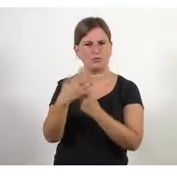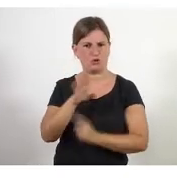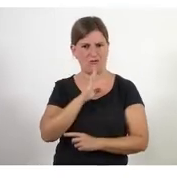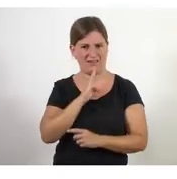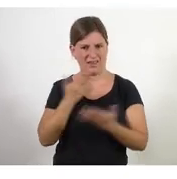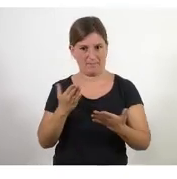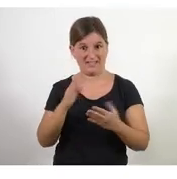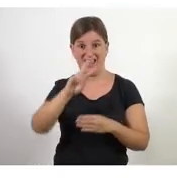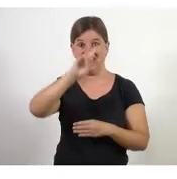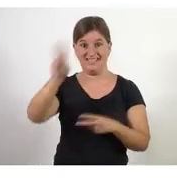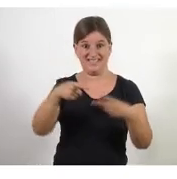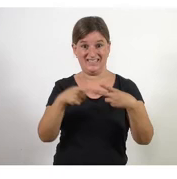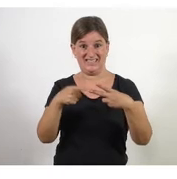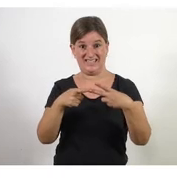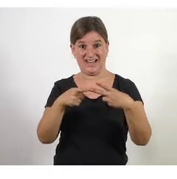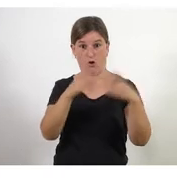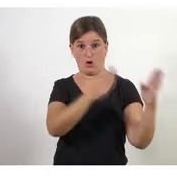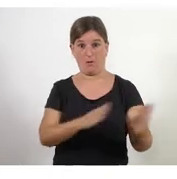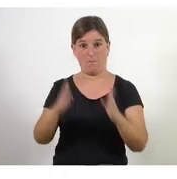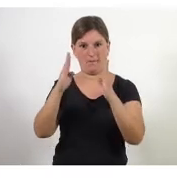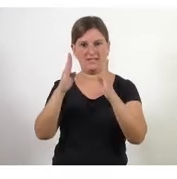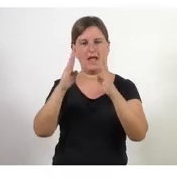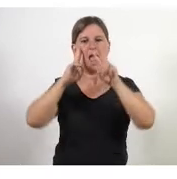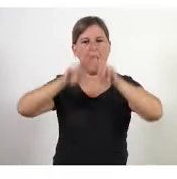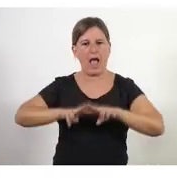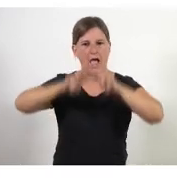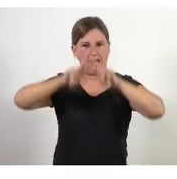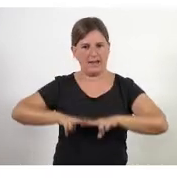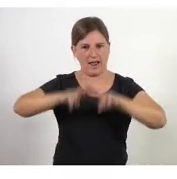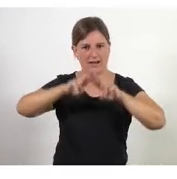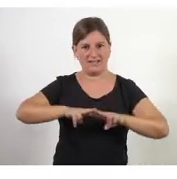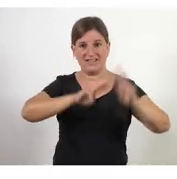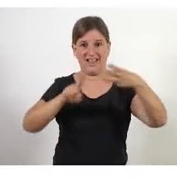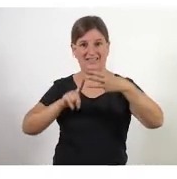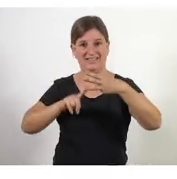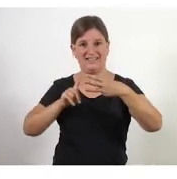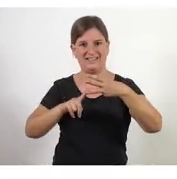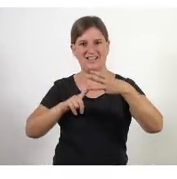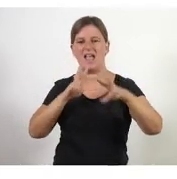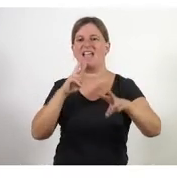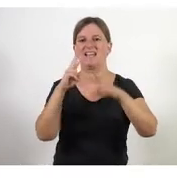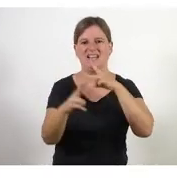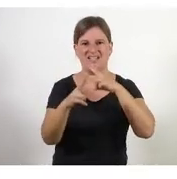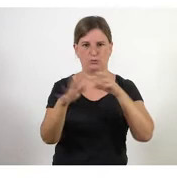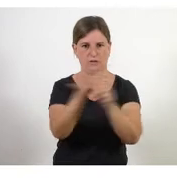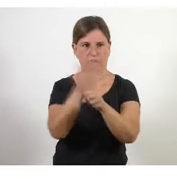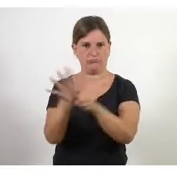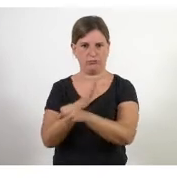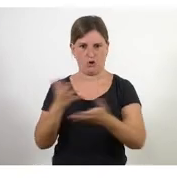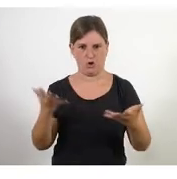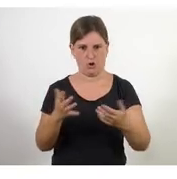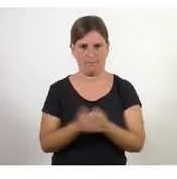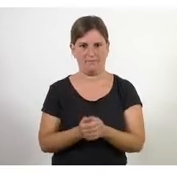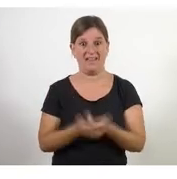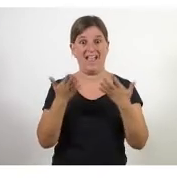segon pas analitzar analitzes i tercer pas dones resposta ara anem